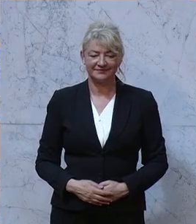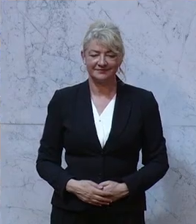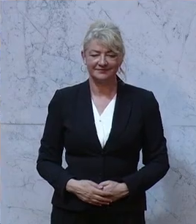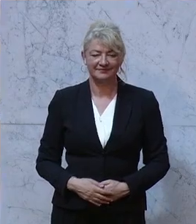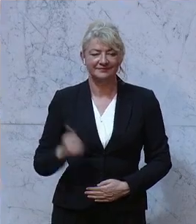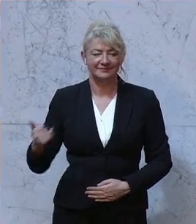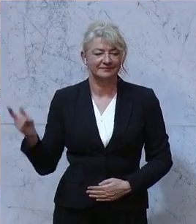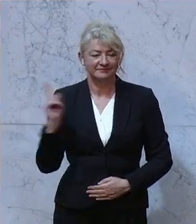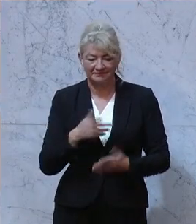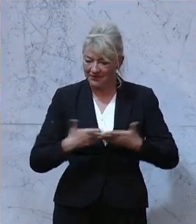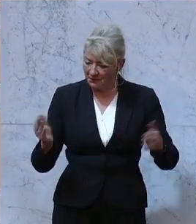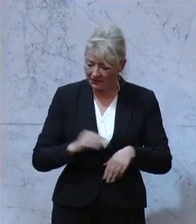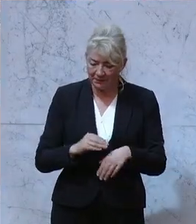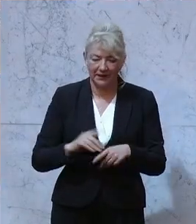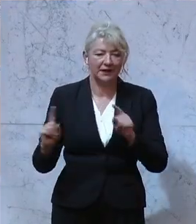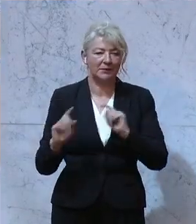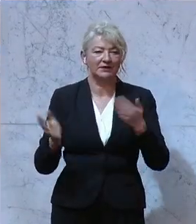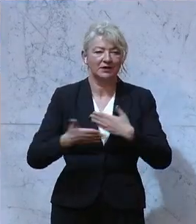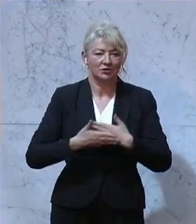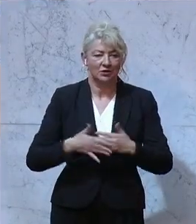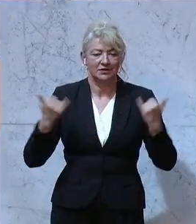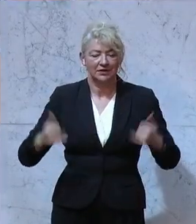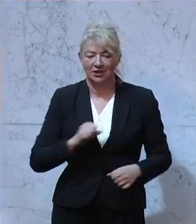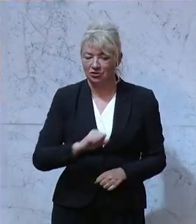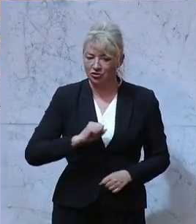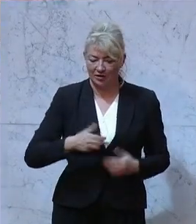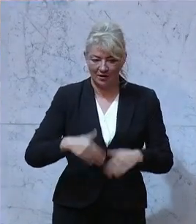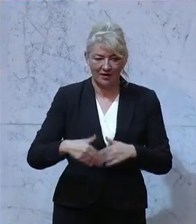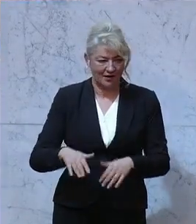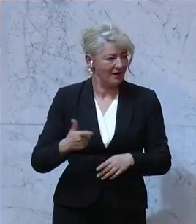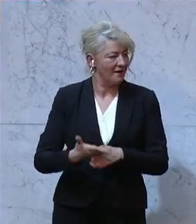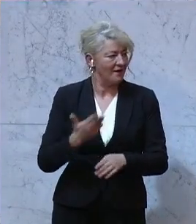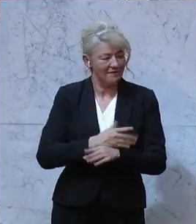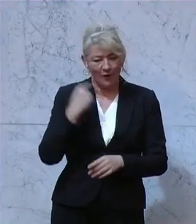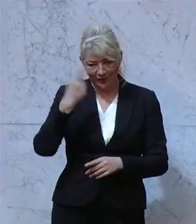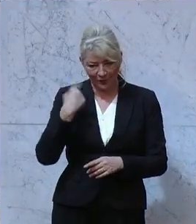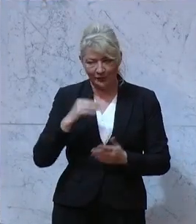So war das nicht mehr gemeldet. Debatte ist geschlossen. Wir gehen jetzt flott vor, damit wir noch vor der Sonderaktion auch die Abstimmung durchführen können.